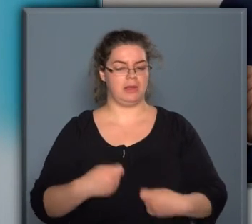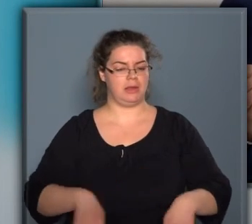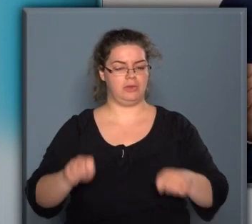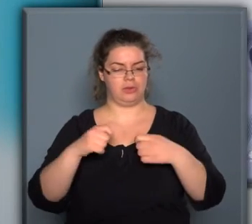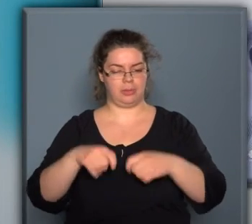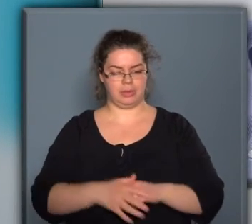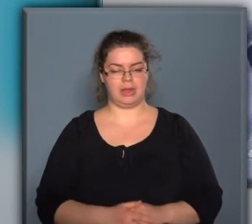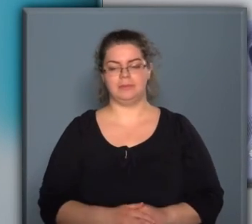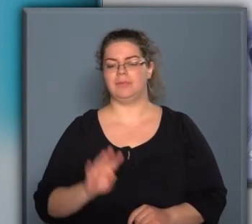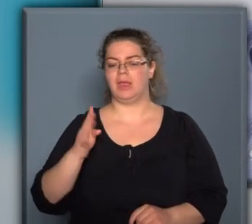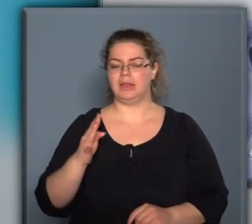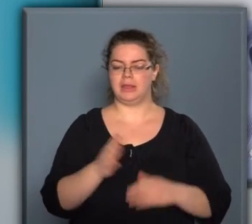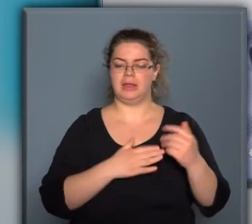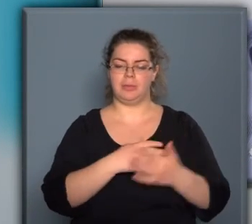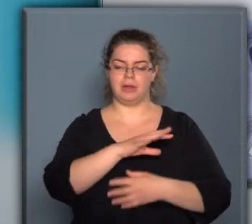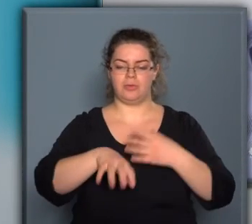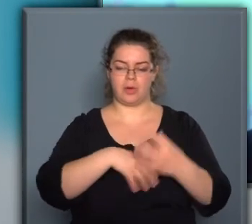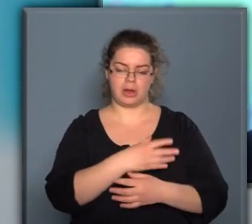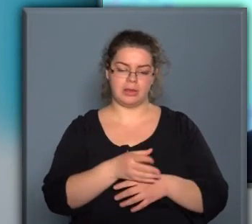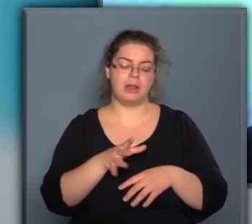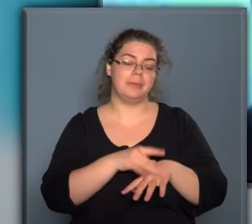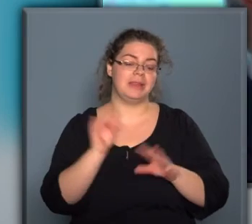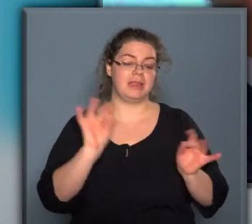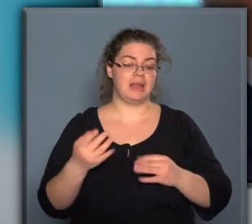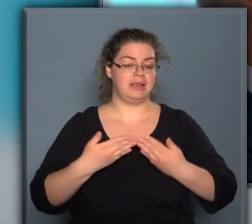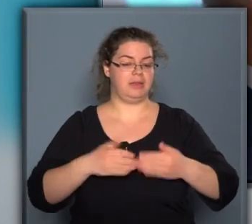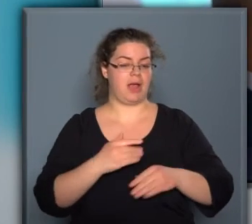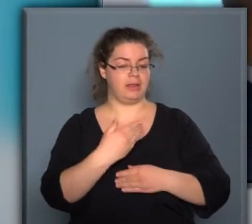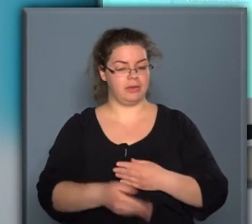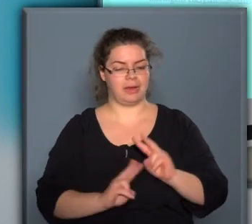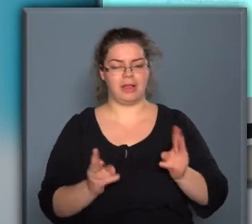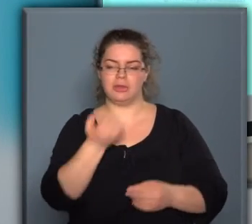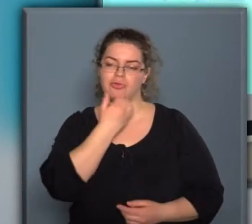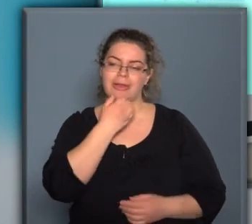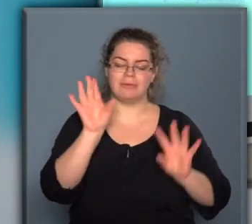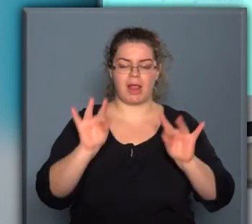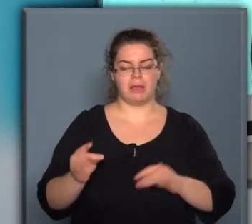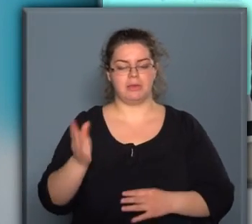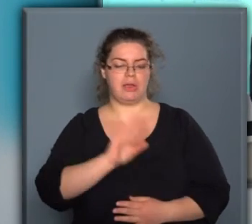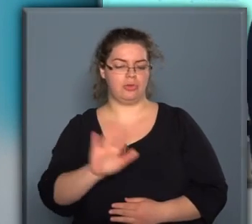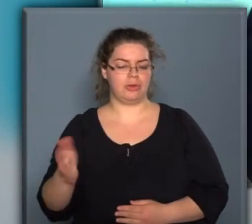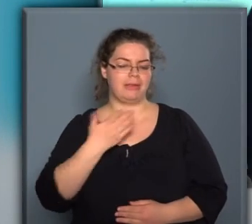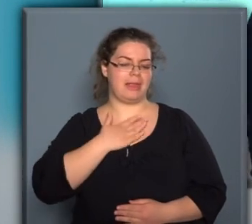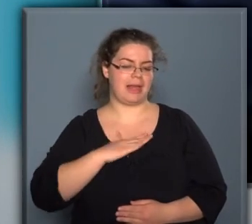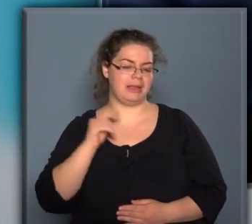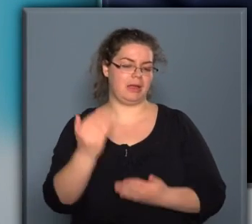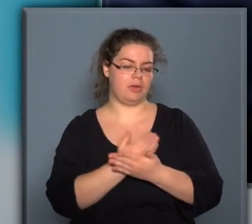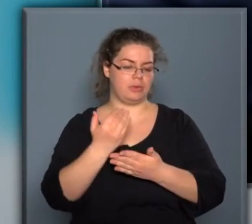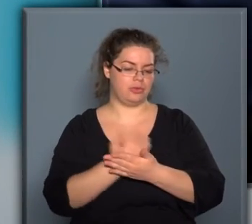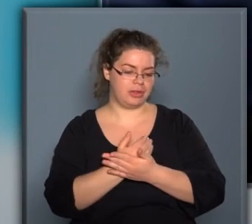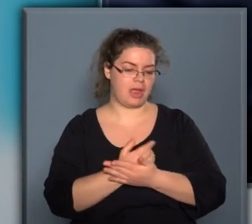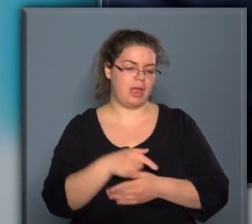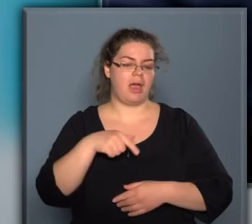is építeni. A negyedik ipari forradalom mintagyárai tehát nyitva állnak azok előtt, akik saját vállalkozások számára szeretnék